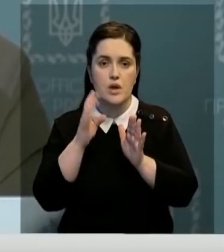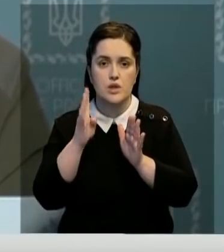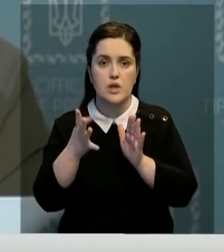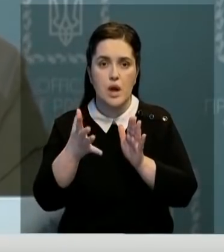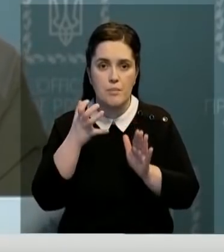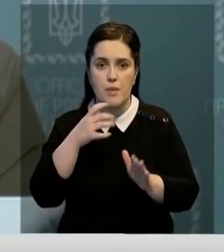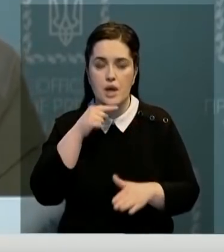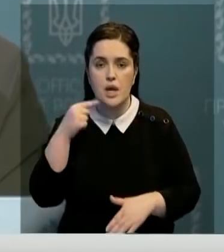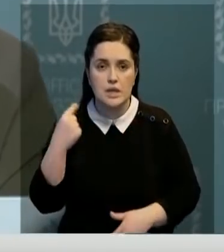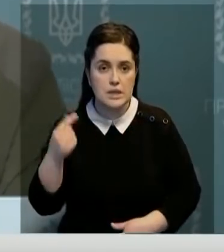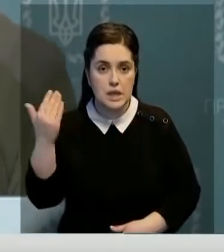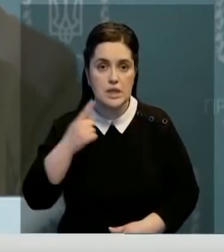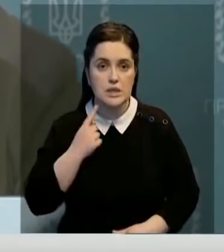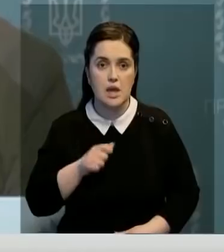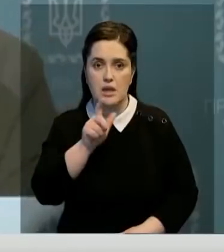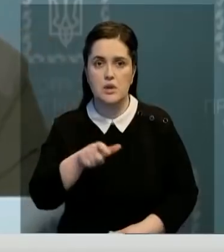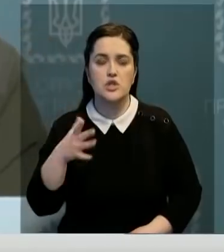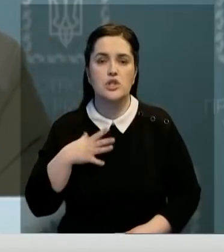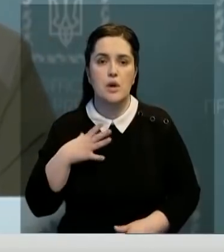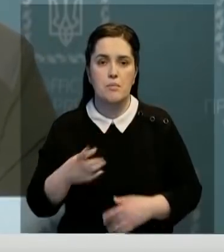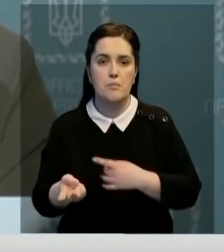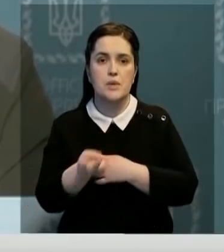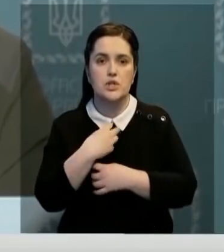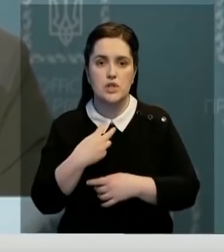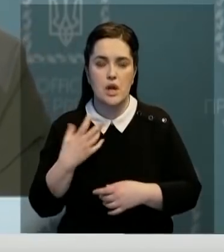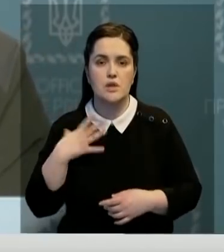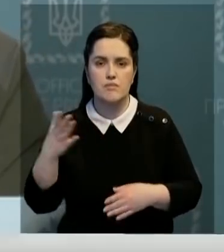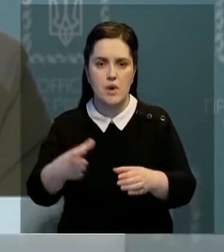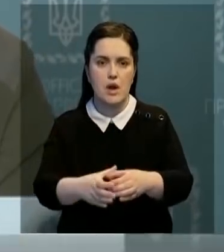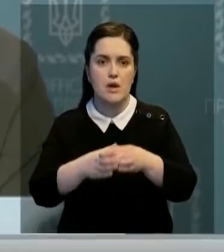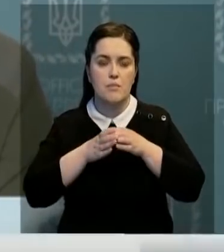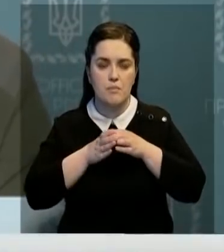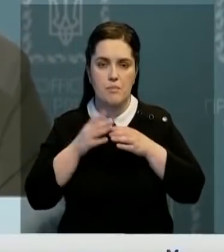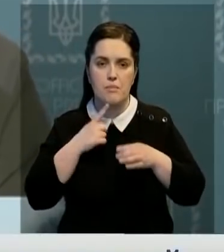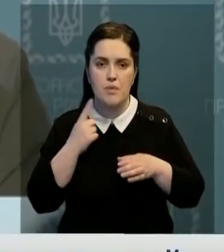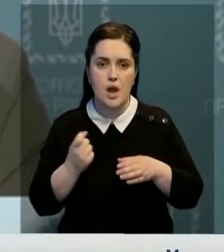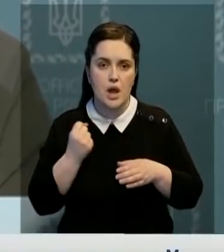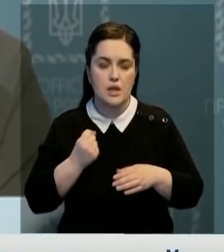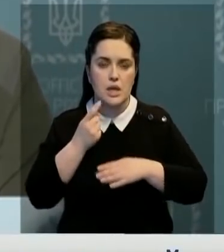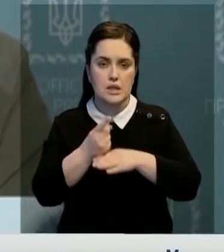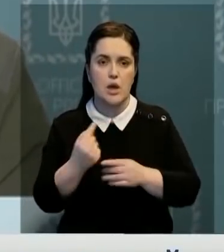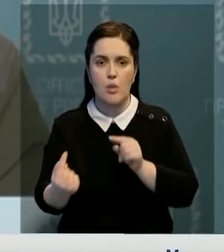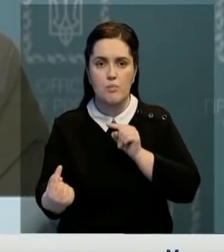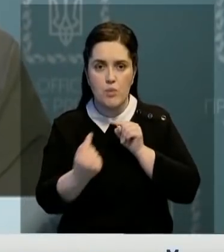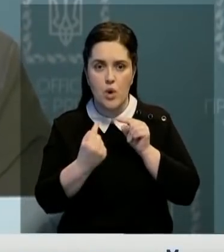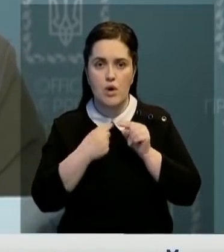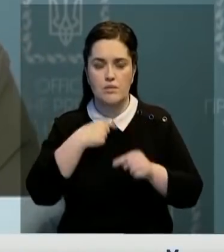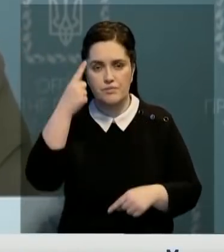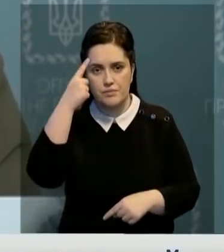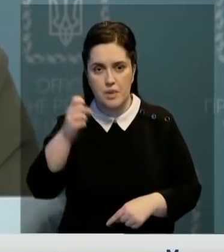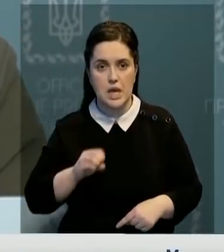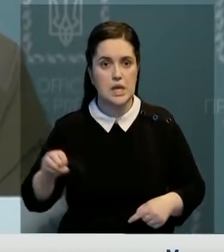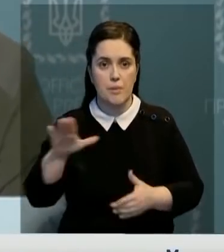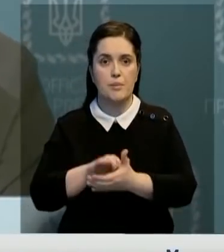российских солдат. Ради чего вы все сюда пришли? Ради чего ваши колонны бронетехники идут против нас? Мы обращаемся к Европейскому